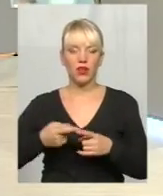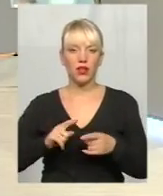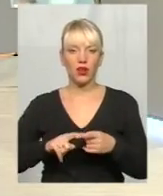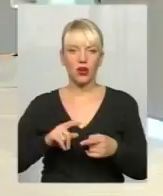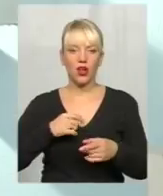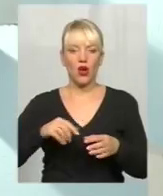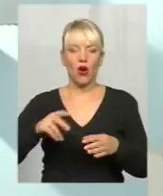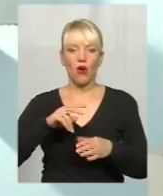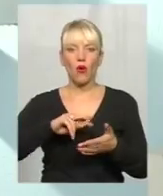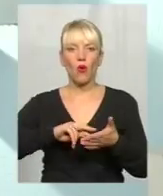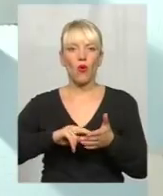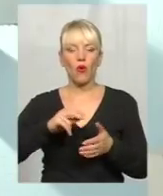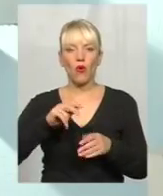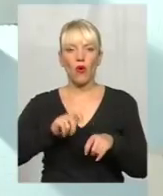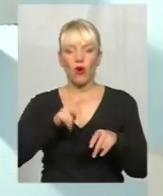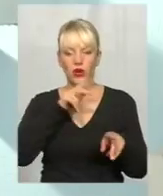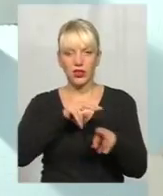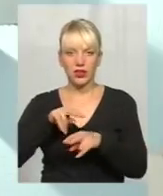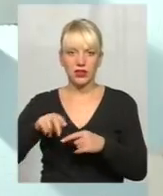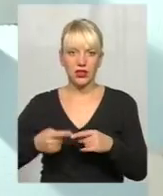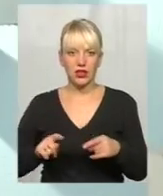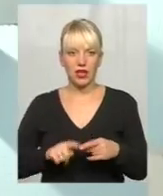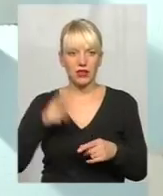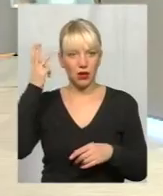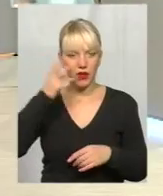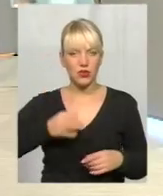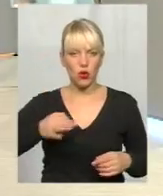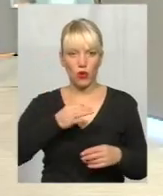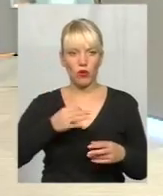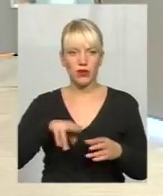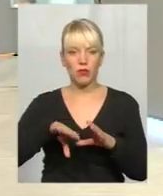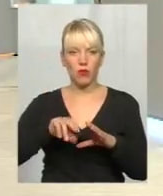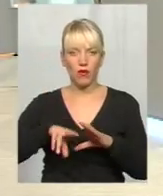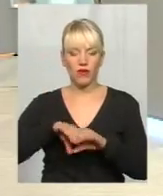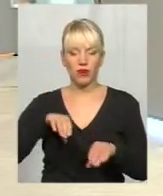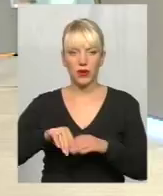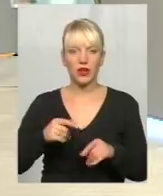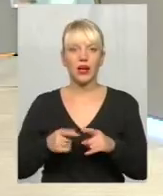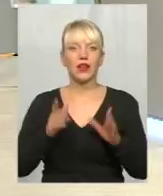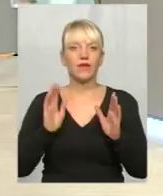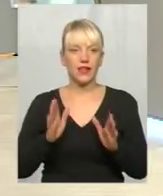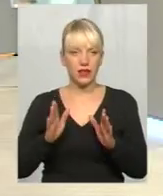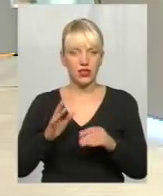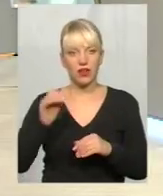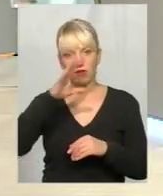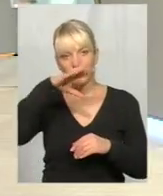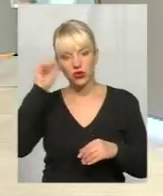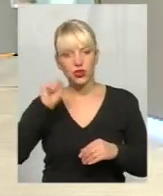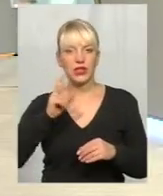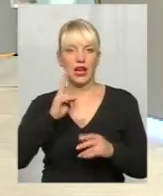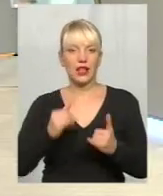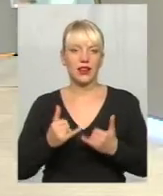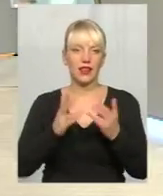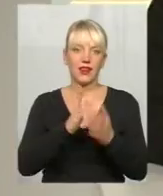опори за виборами в Хмельницькій області. Дякую, Андрій, що завітав. Тож, лише вночі, а для декого, можливо,